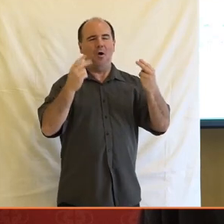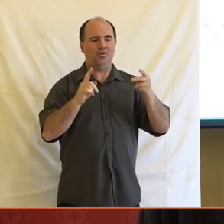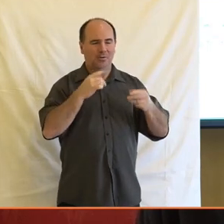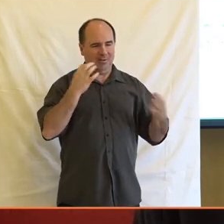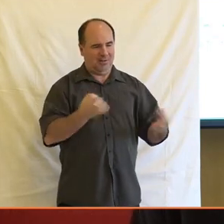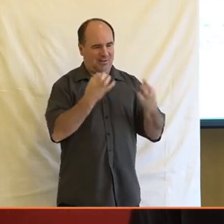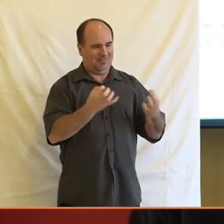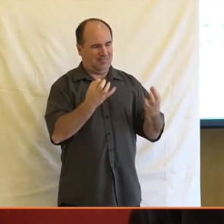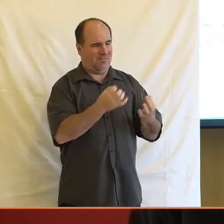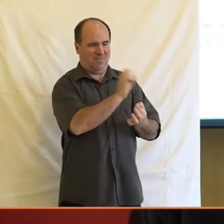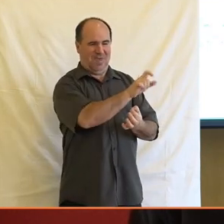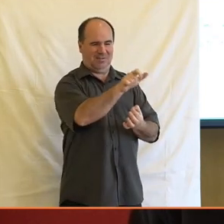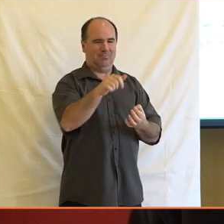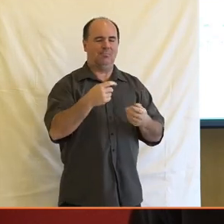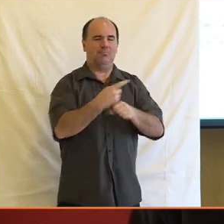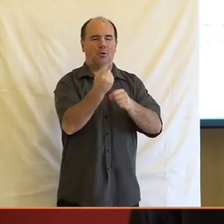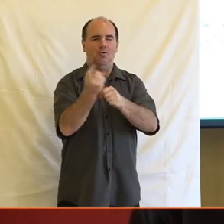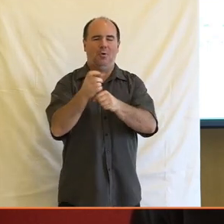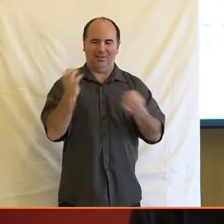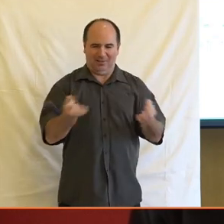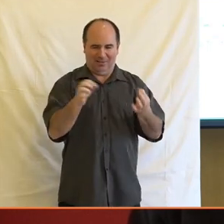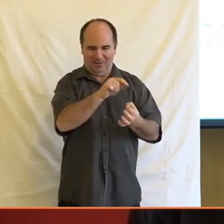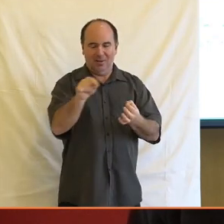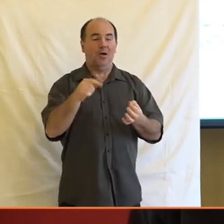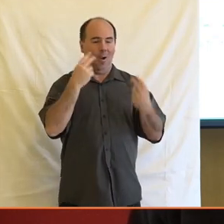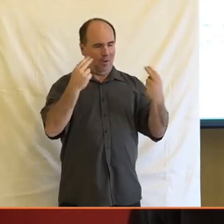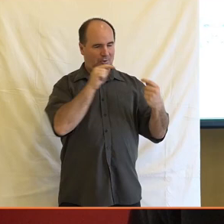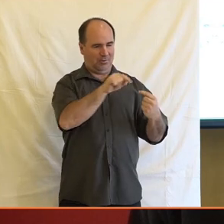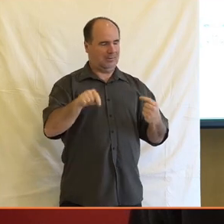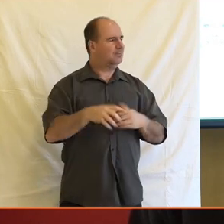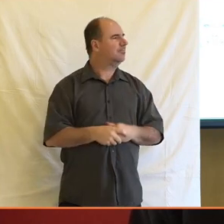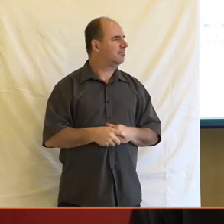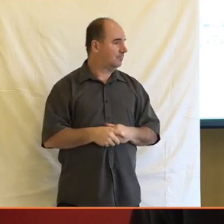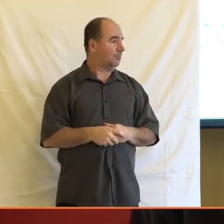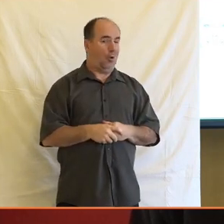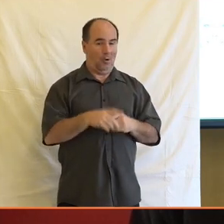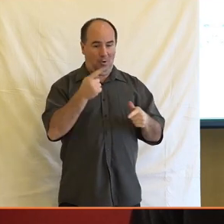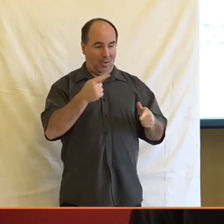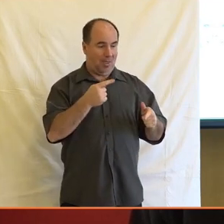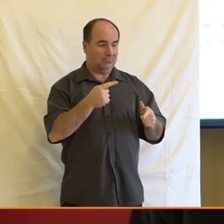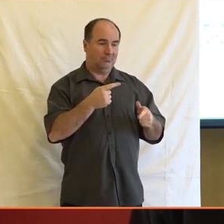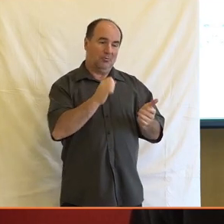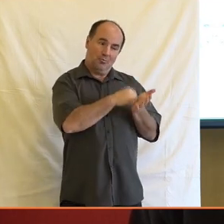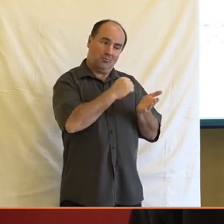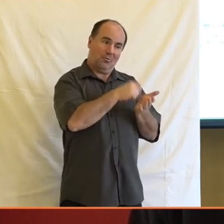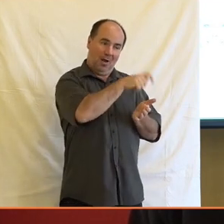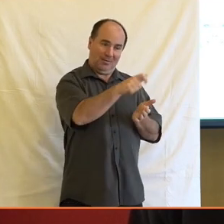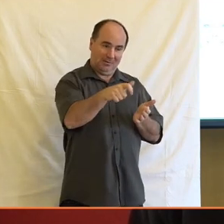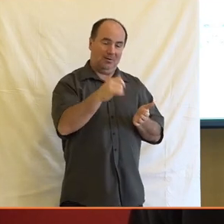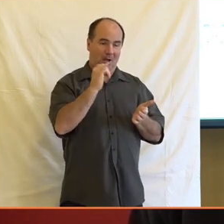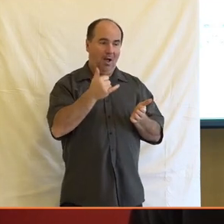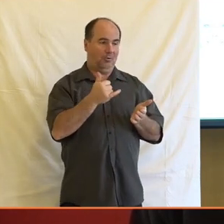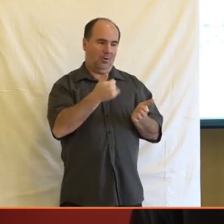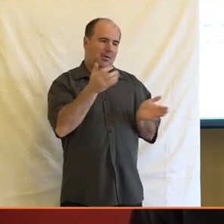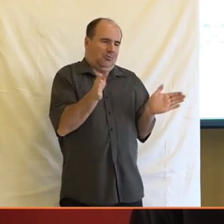ale chybí nám, protože to je běžná spotřební žurnalistika, ale chybí nám nějakým způsobem právě jako reflexe toho, jakým způsobem